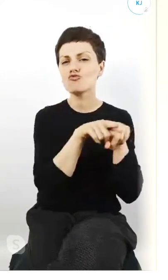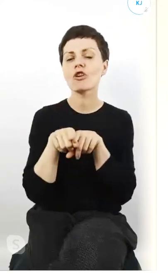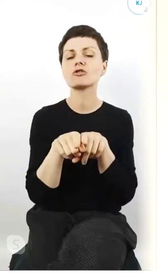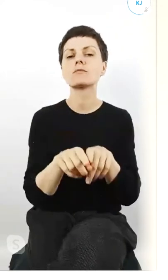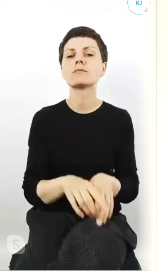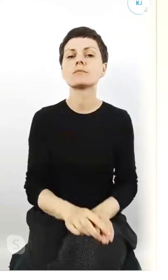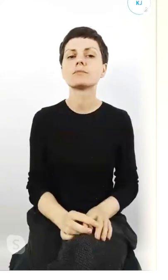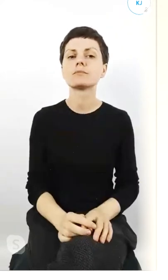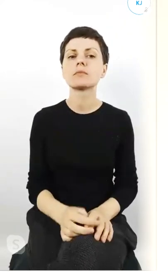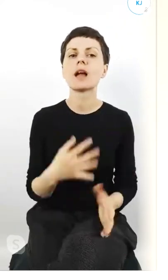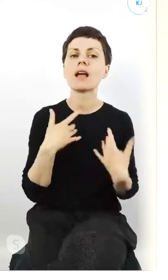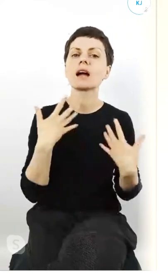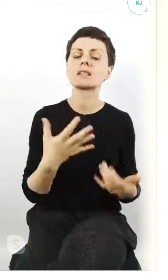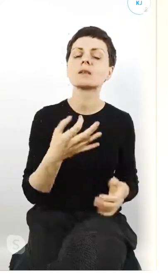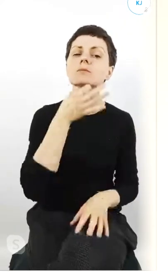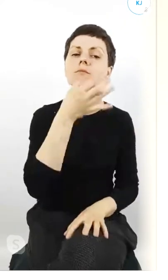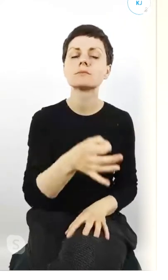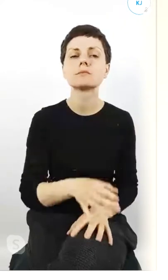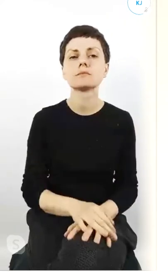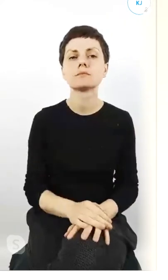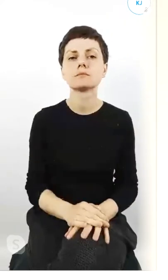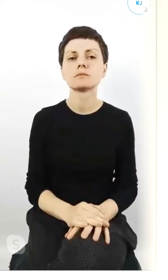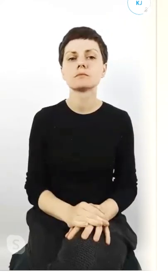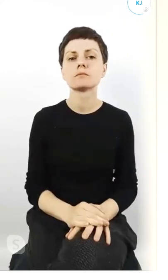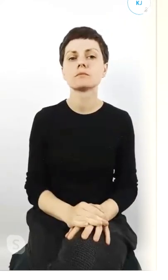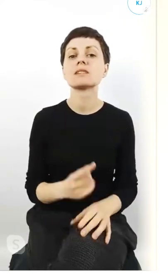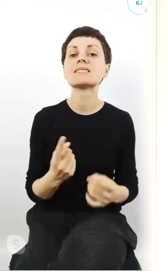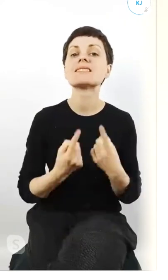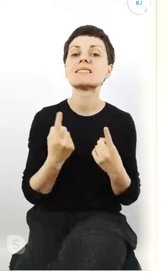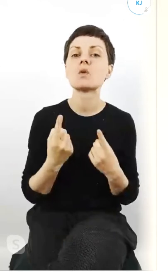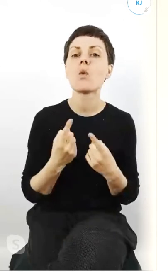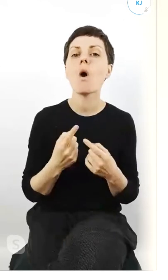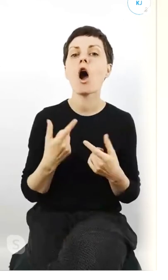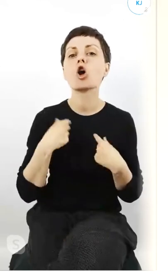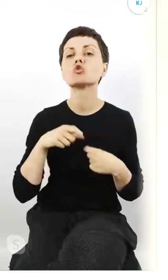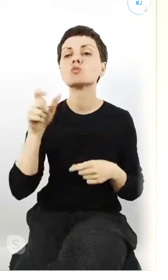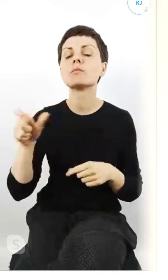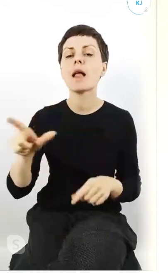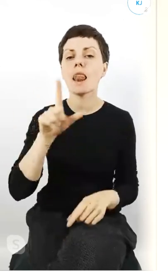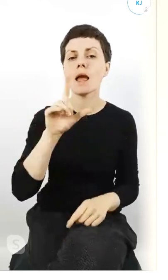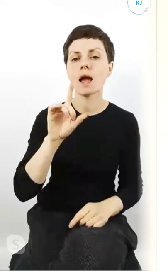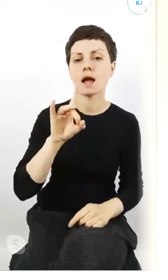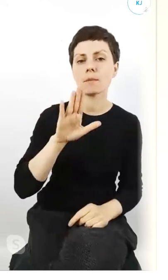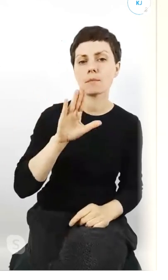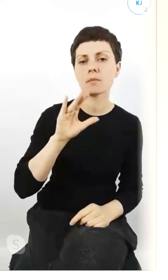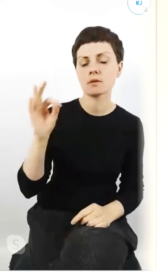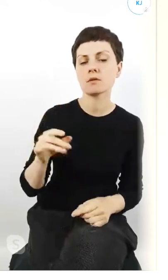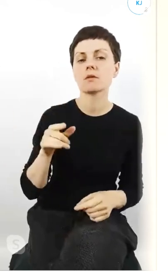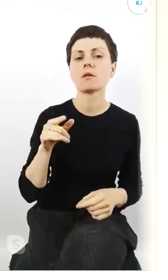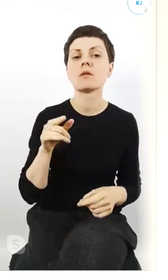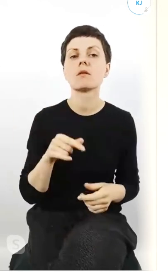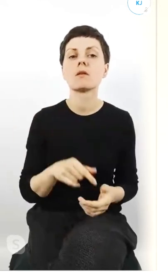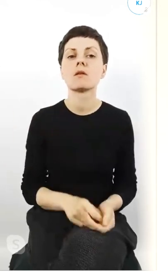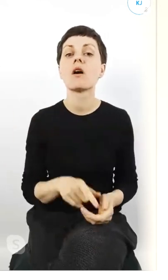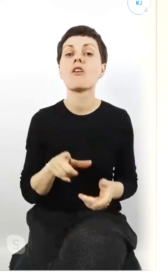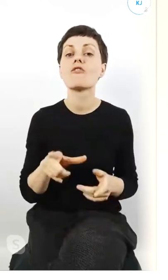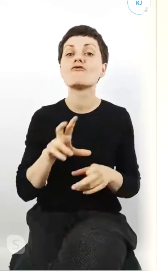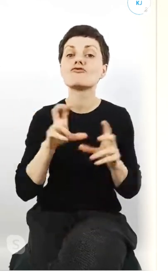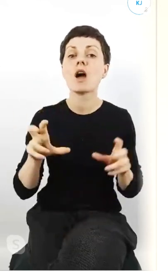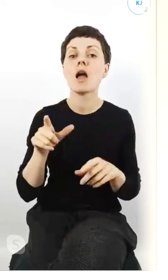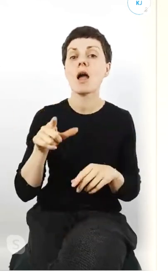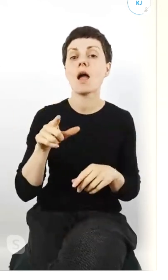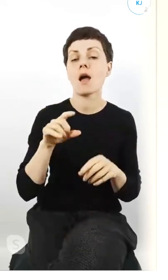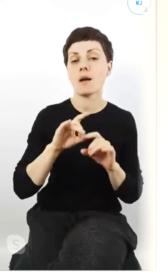chciałem cię spytać o sytuację osób LGBT, plus w stanie pandemii przy tych